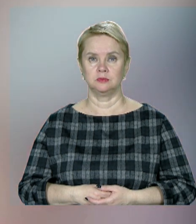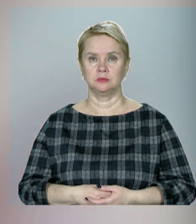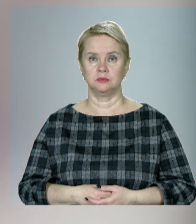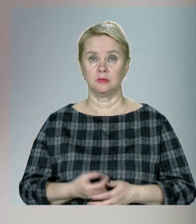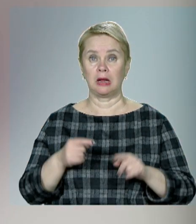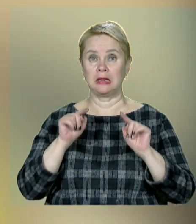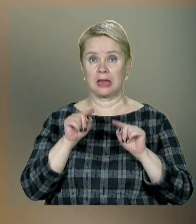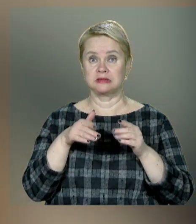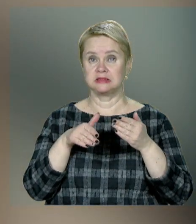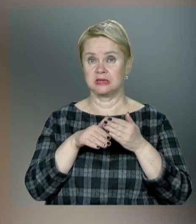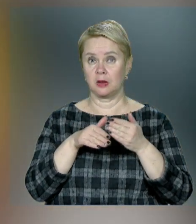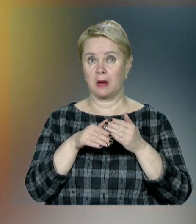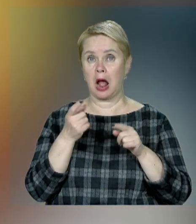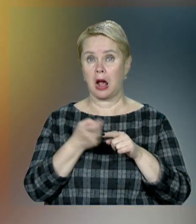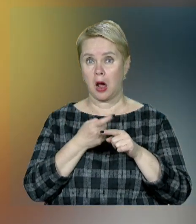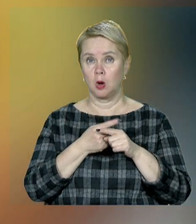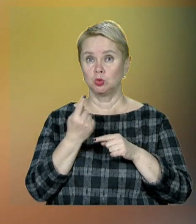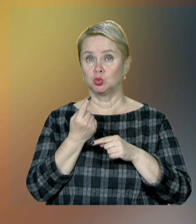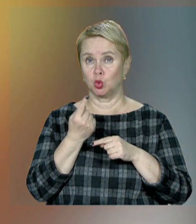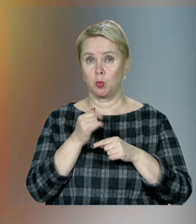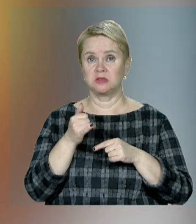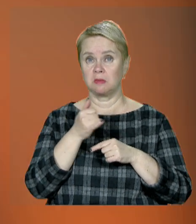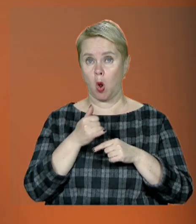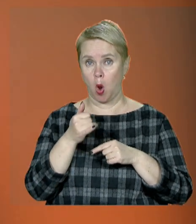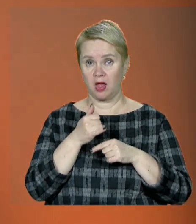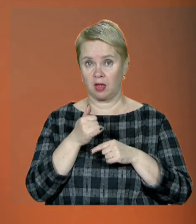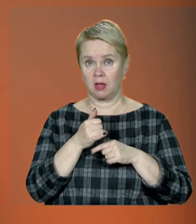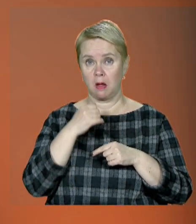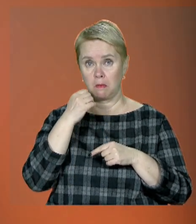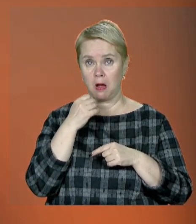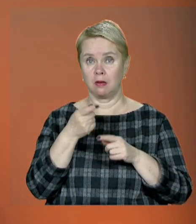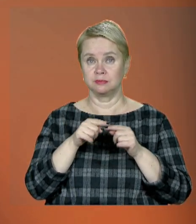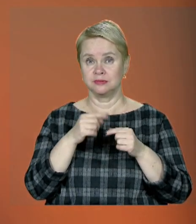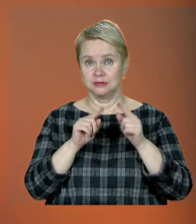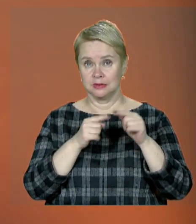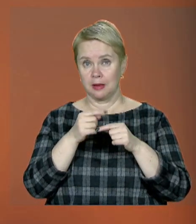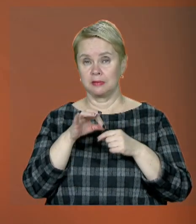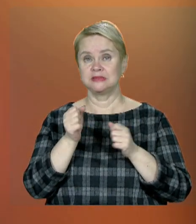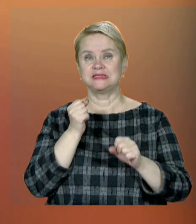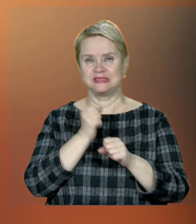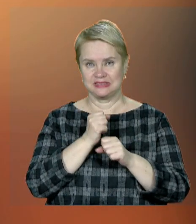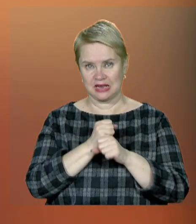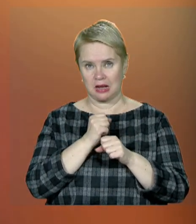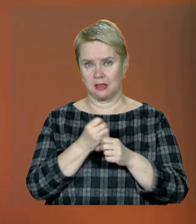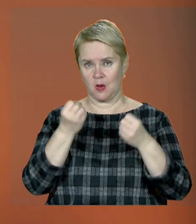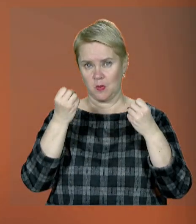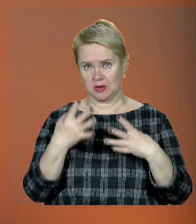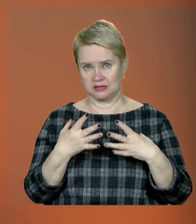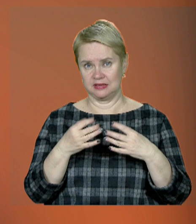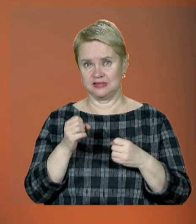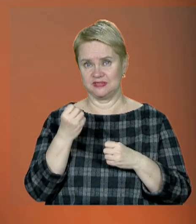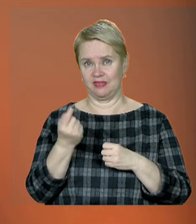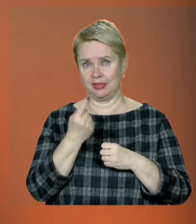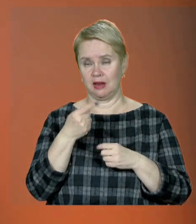Ось так, за допомогою картоплю, шурупа та змащеного олією ватного диска у мережі радять зробити найпростіший світильник.